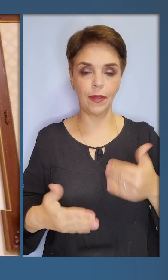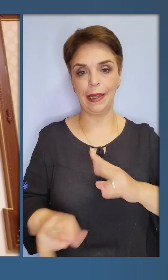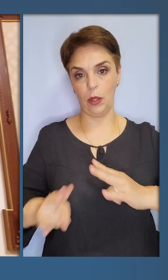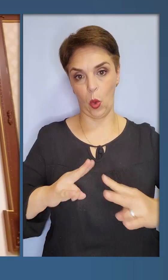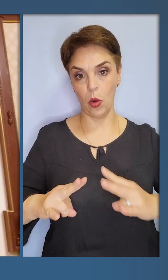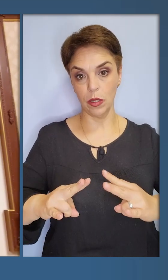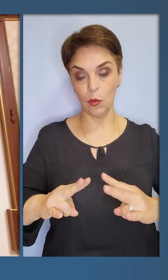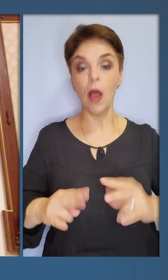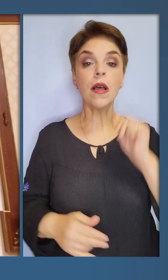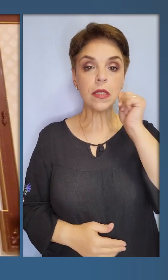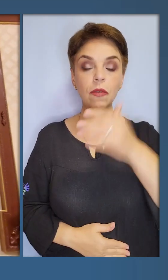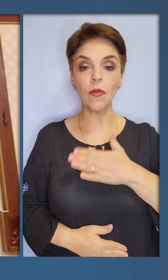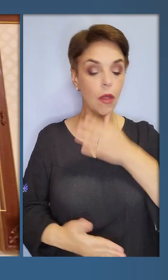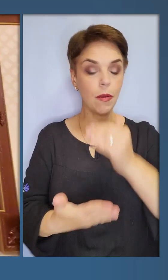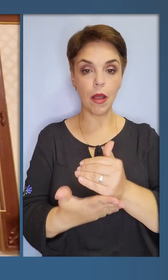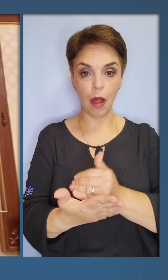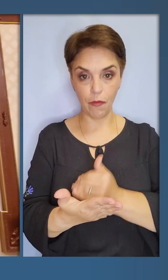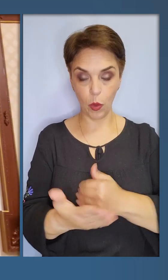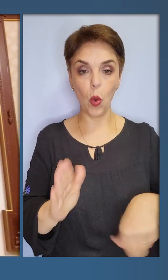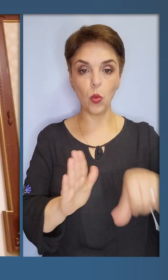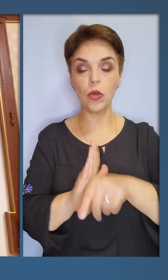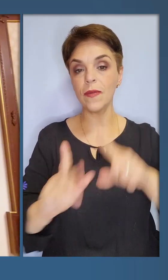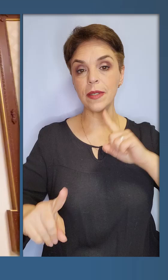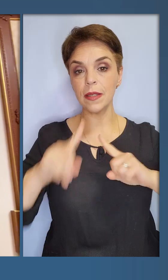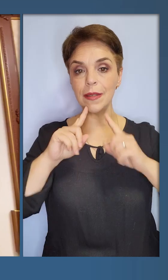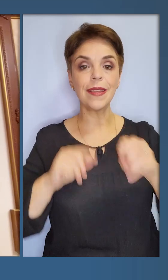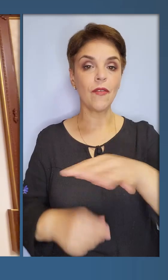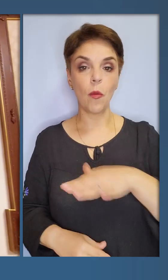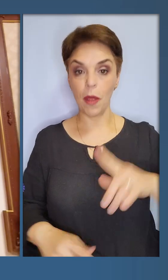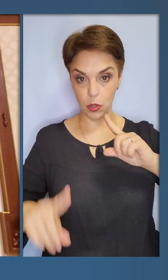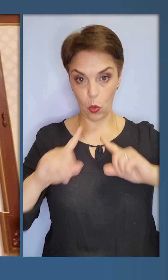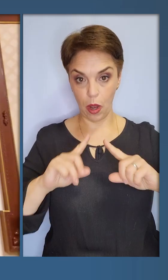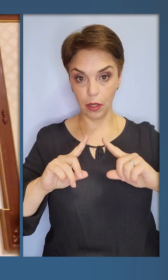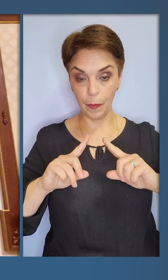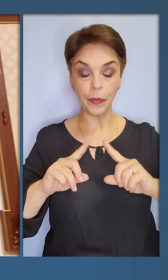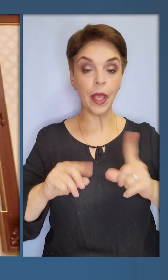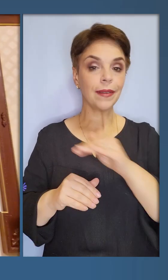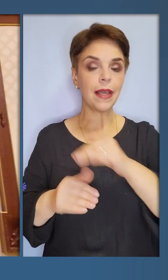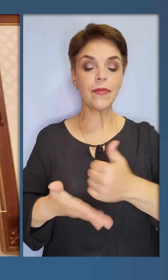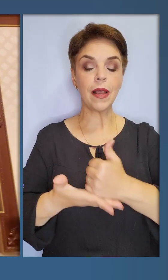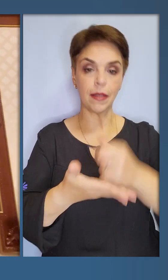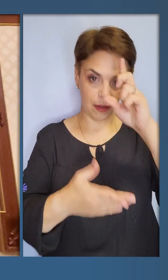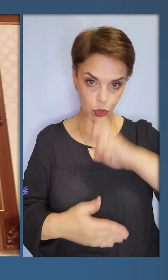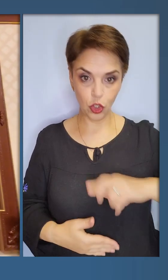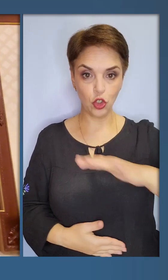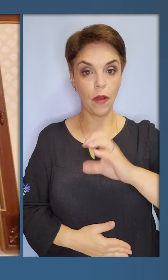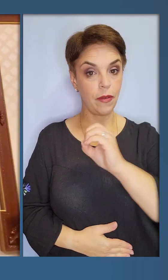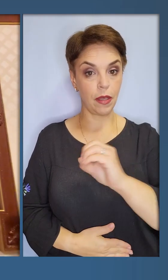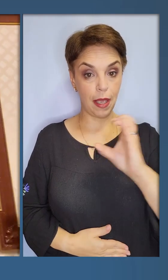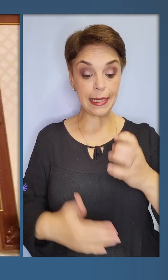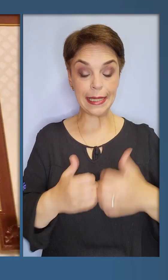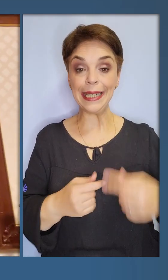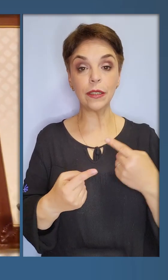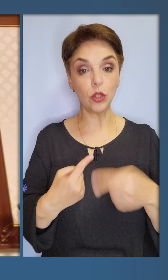тероризму. Завтра у моєму графіку участь в засіданні Європейської Ради на рівні лідерів держав ЄС.